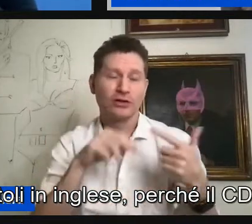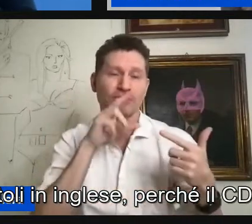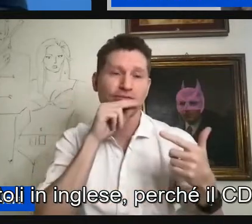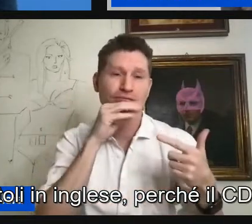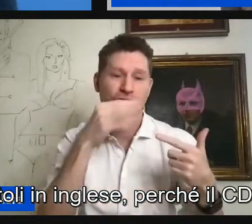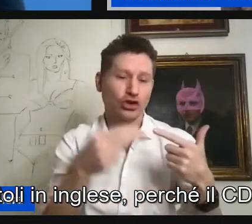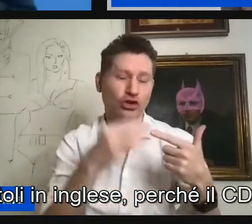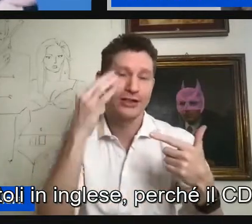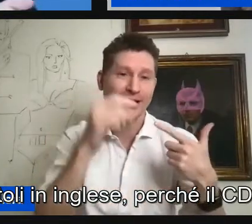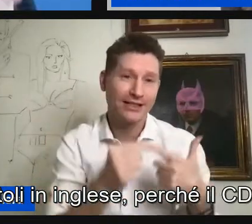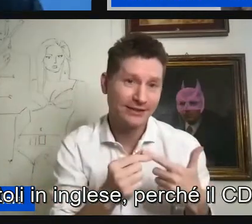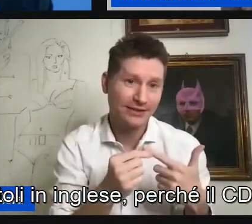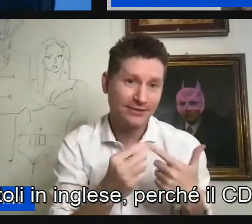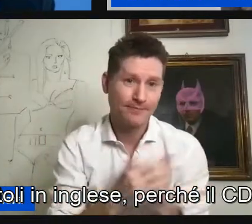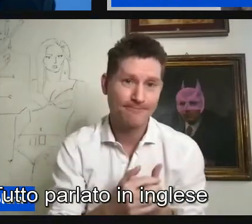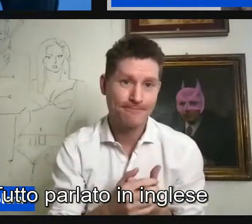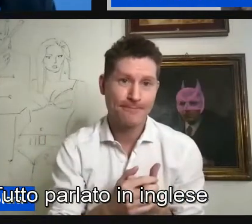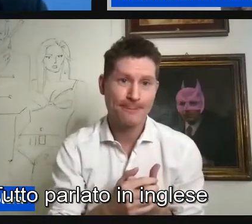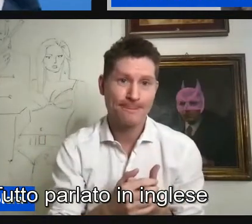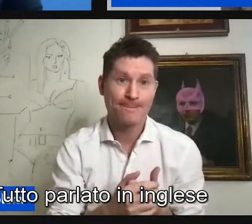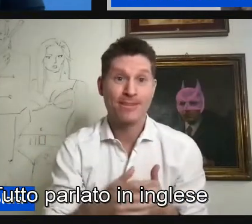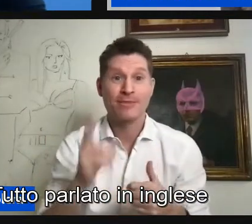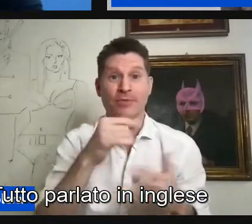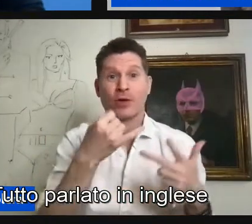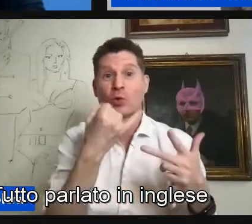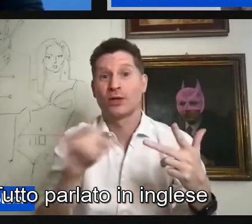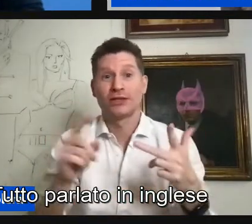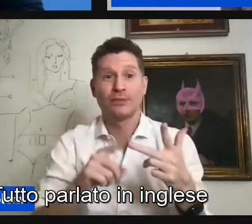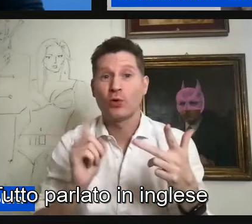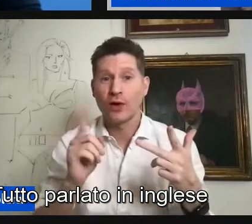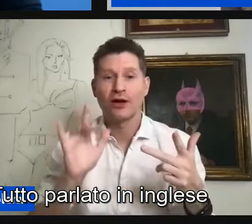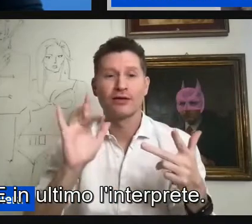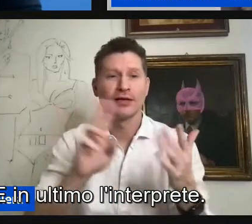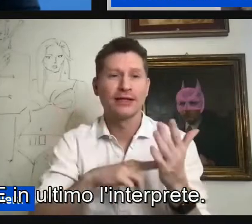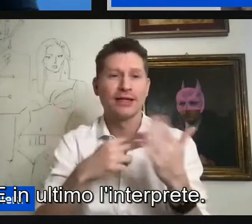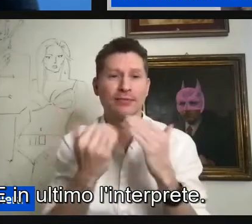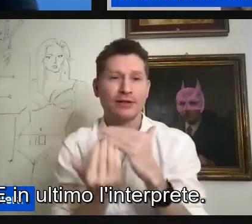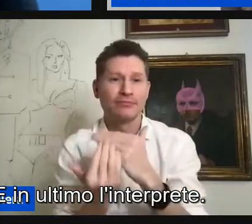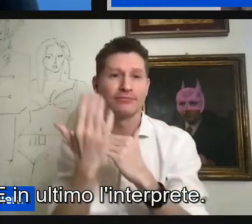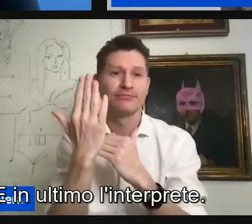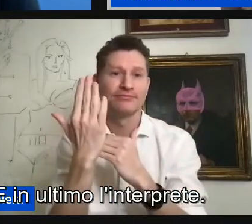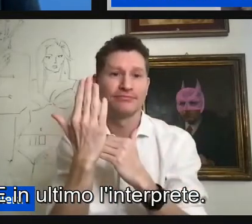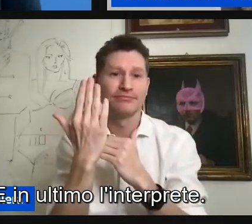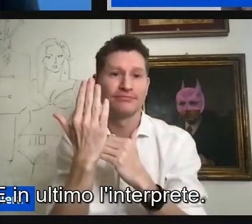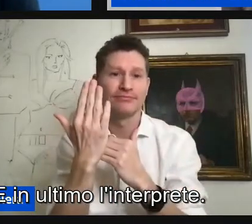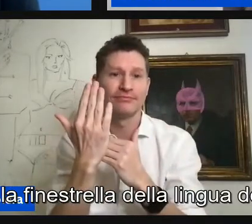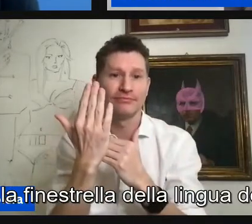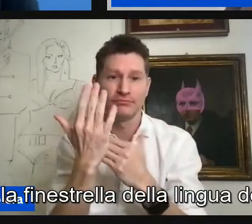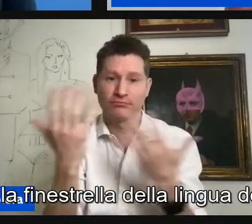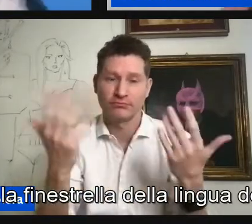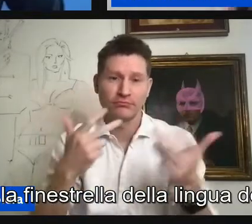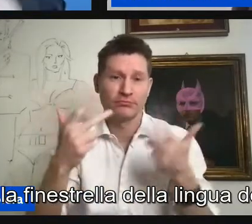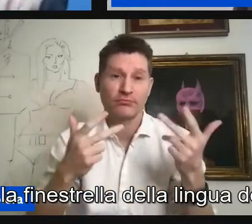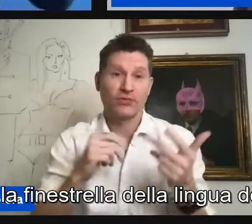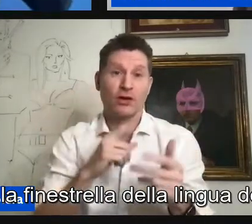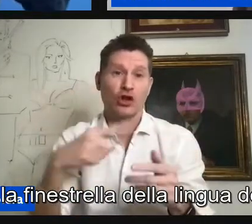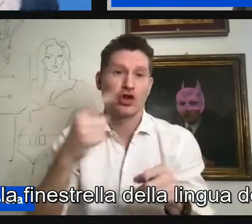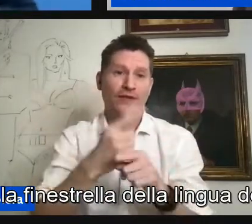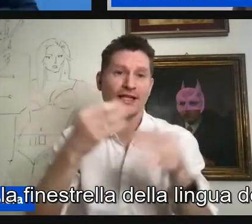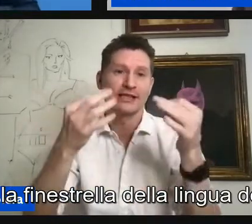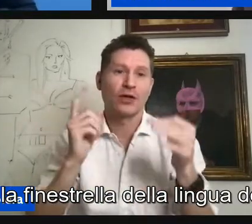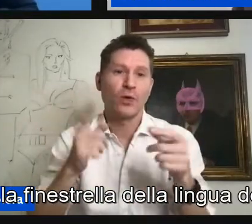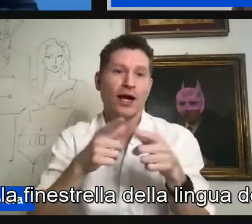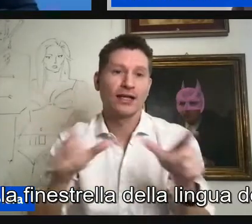inglese perché il cd è tutto parlato in inglese e in ultimo l'interprete quindi la